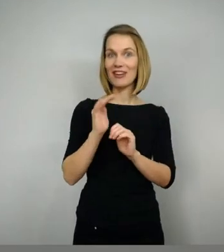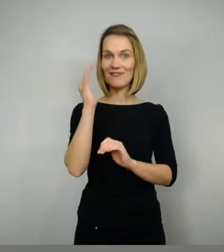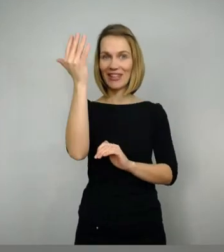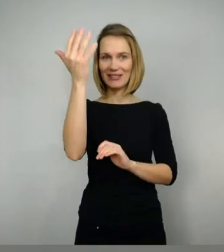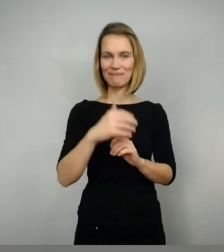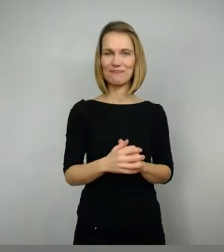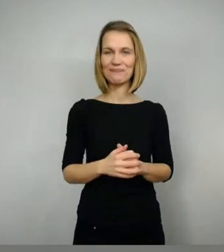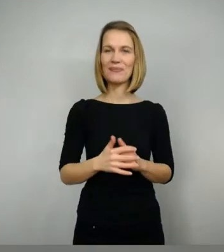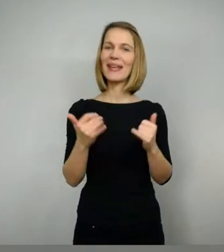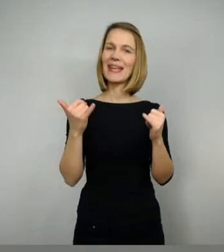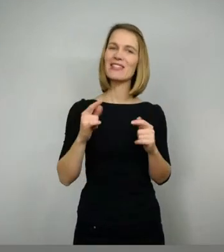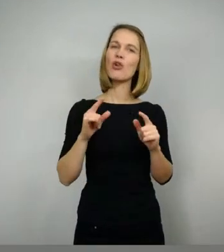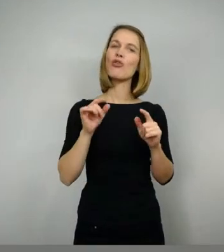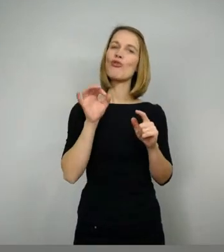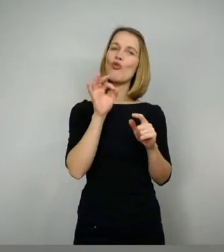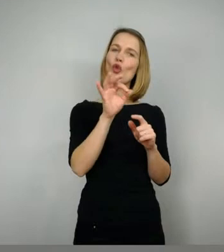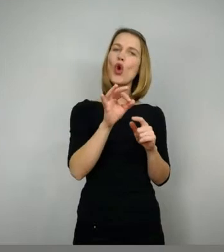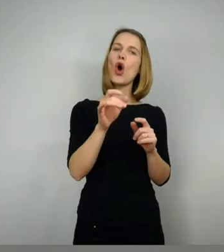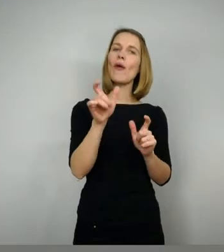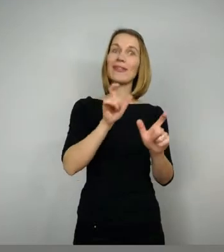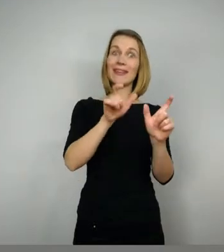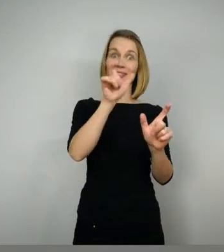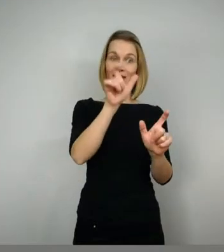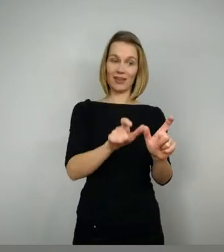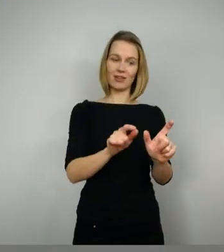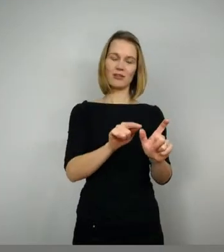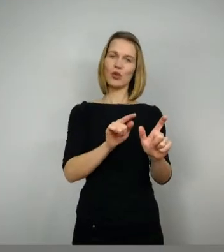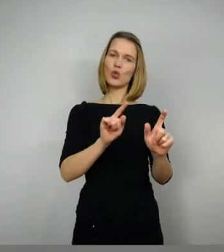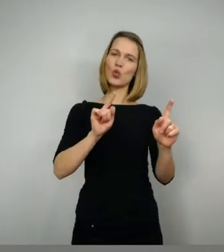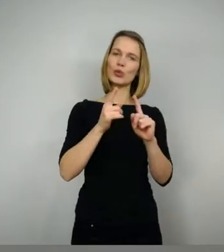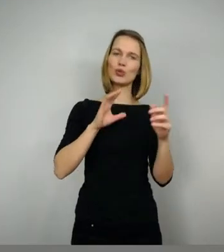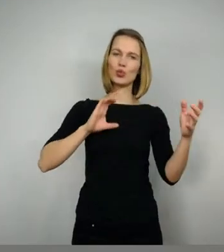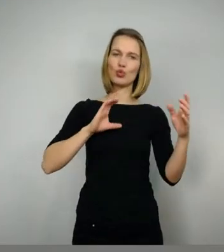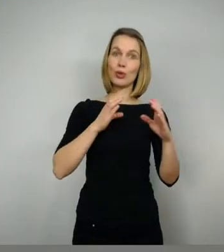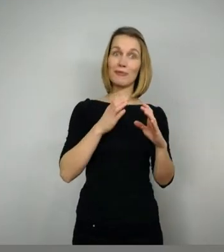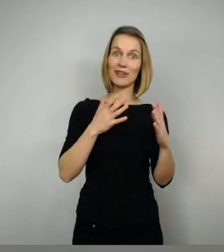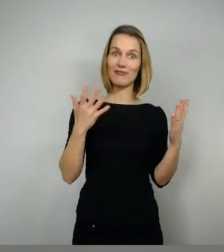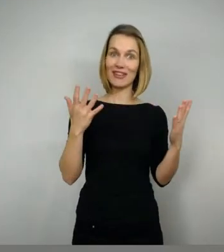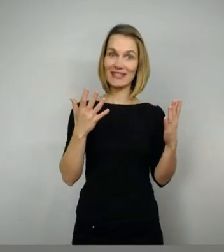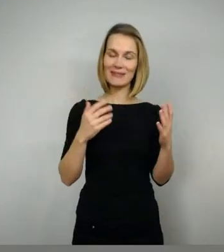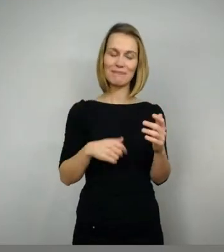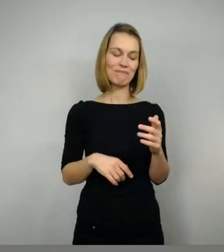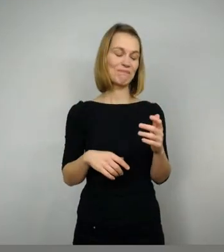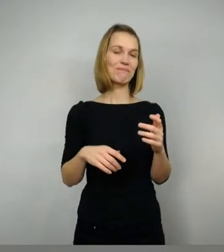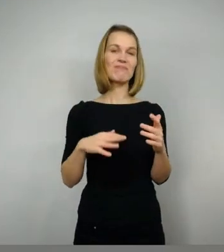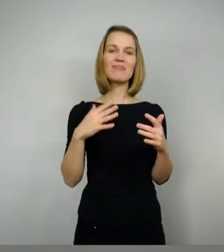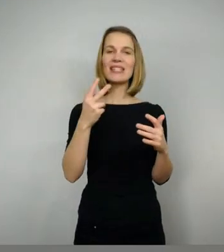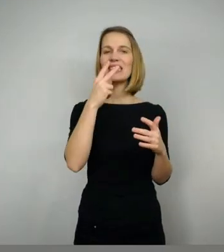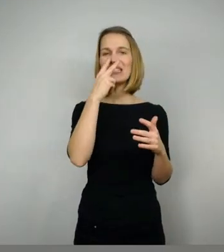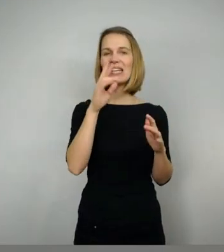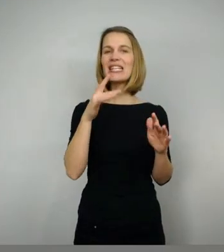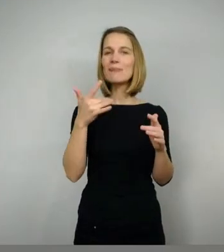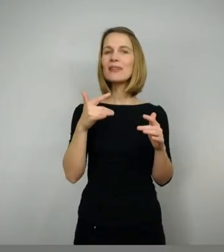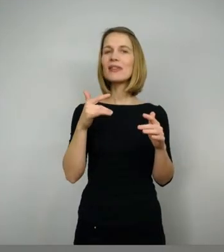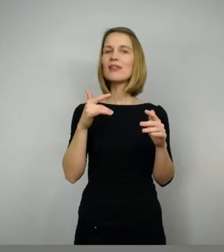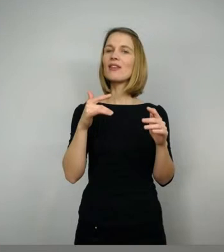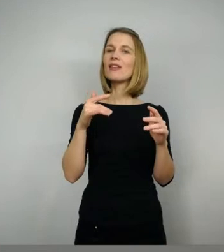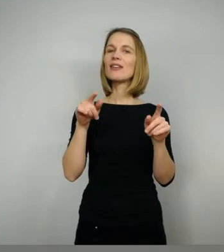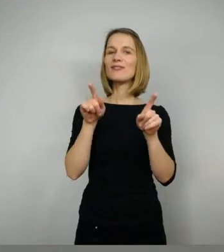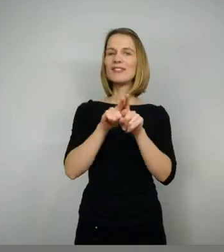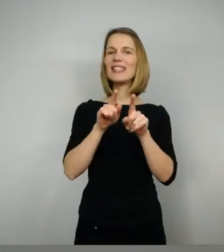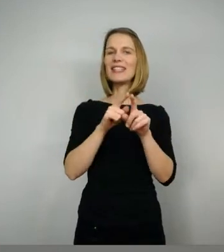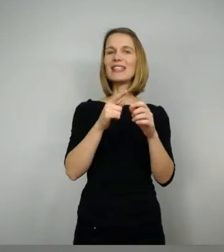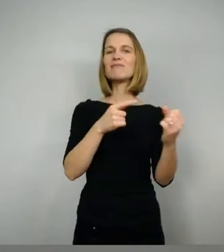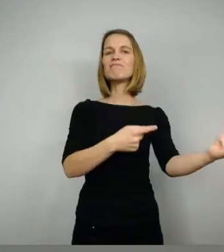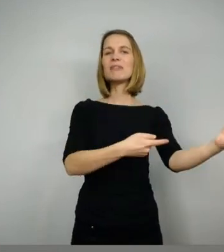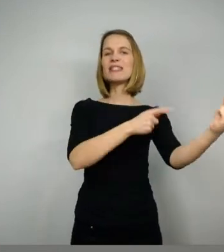Resümee ziehen, was ihn denn als Helden ausmacht. Da werdet ihr sehen, es gibt schon verschiedene ähnliche Dinge wie bei Siegfried oder auch